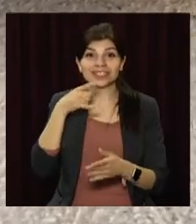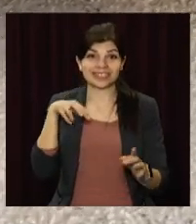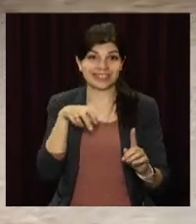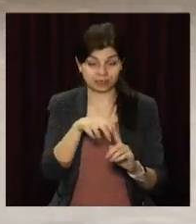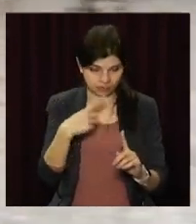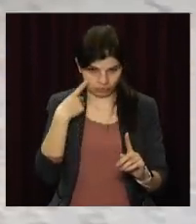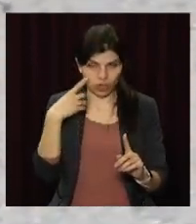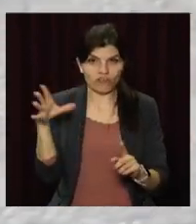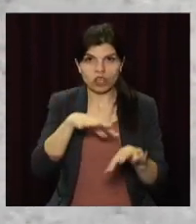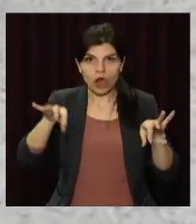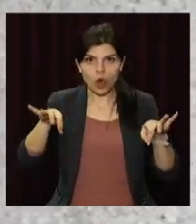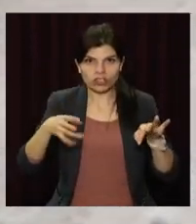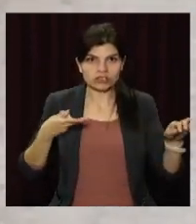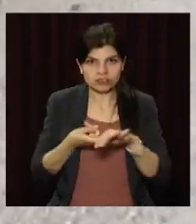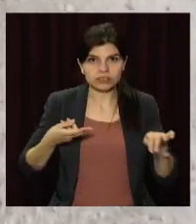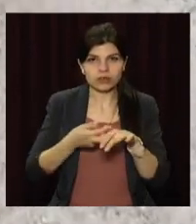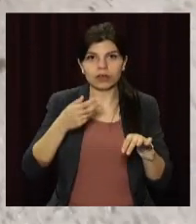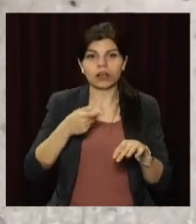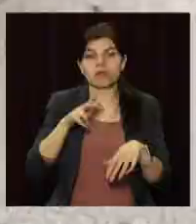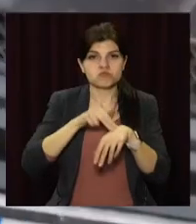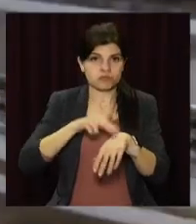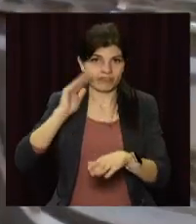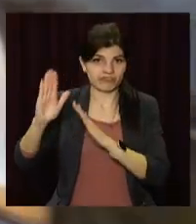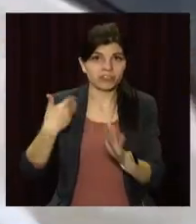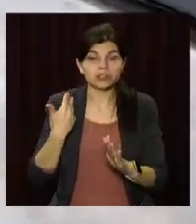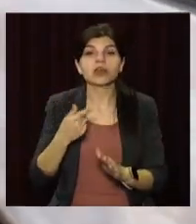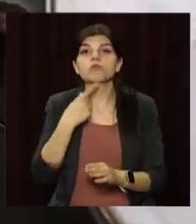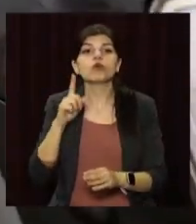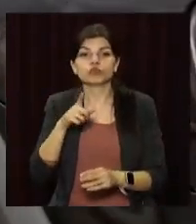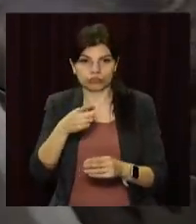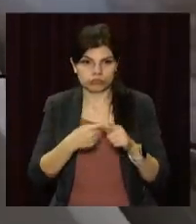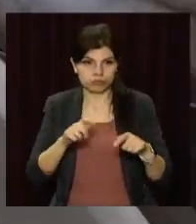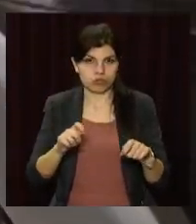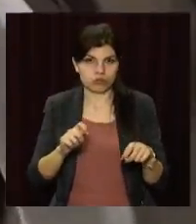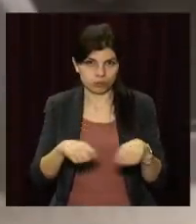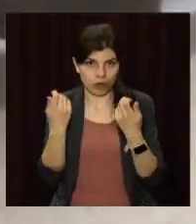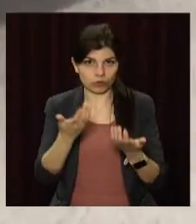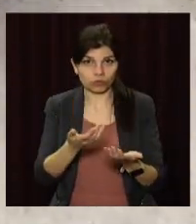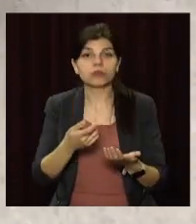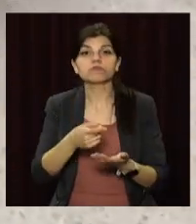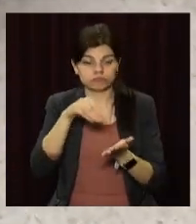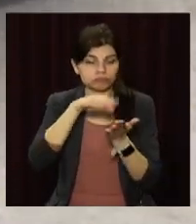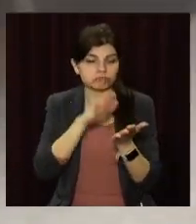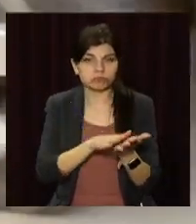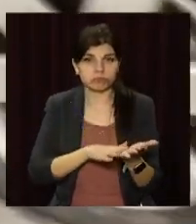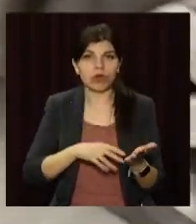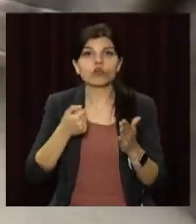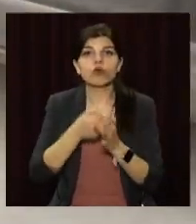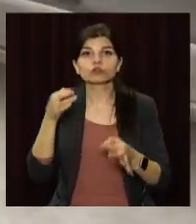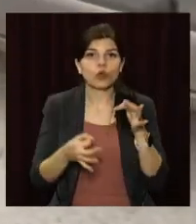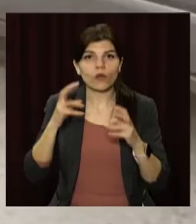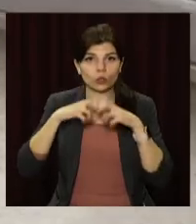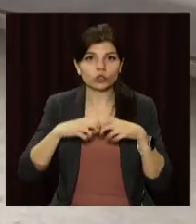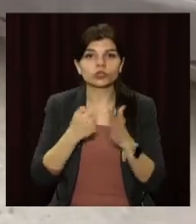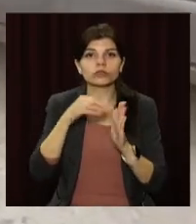говорить депутат, побачив, що всі колеса порізані. Він викликав поліцію. За фактом пошкодження майна, відомості внесли до єдиного реєстру досудових